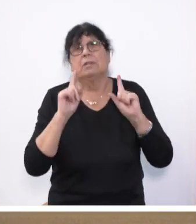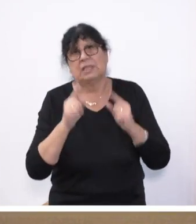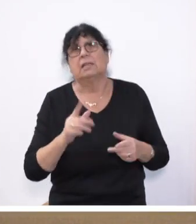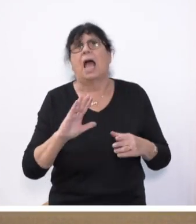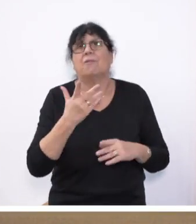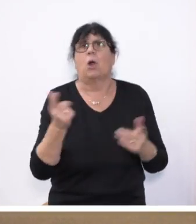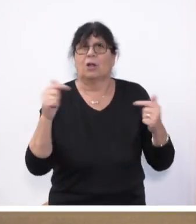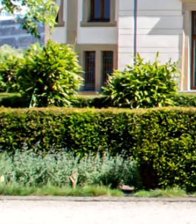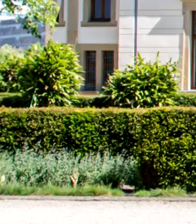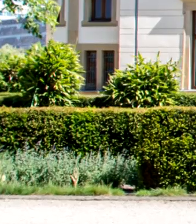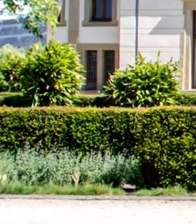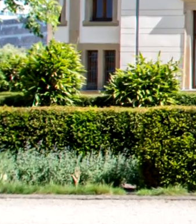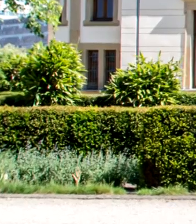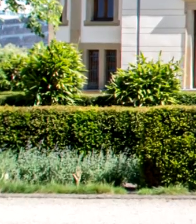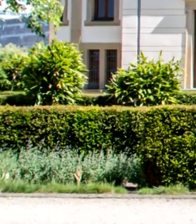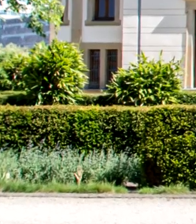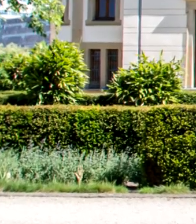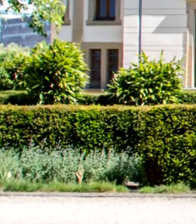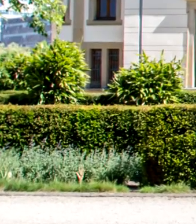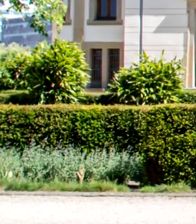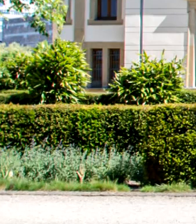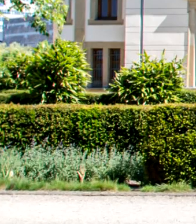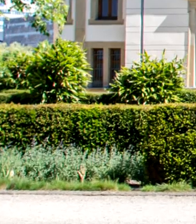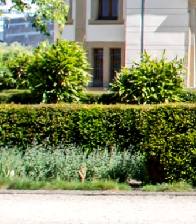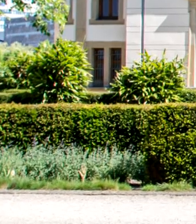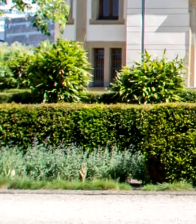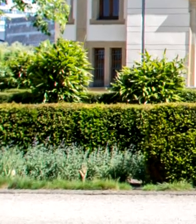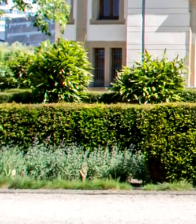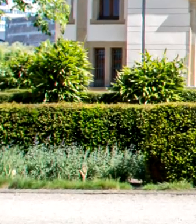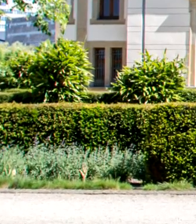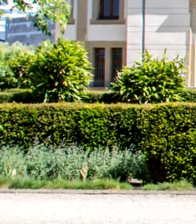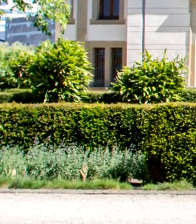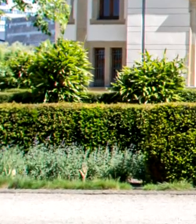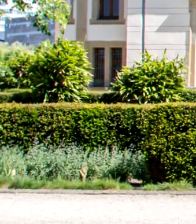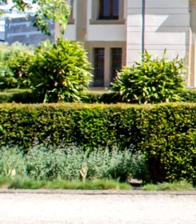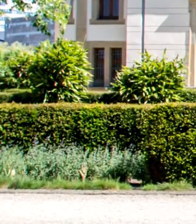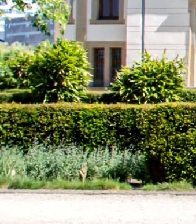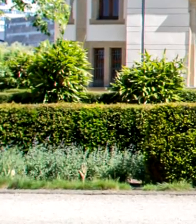wird. Herzlichen Dank. Vielen Dank. Vielen Dank.